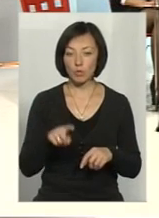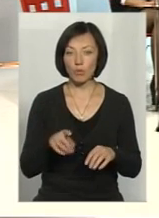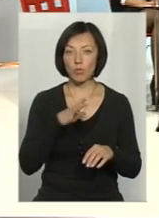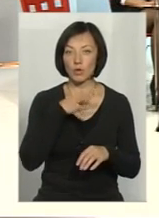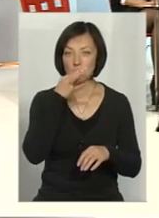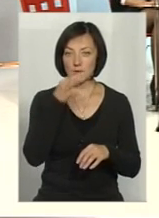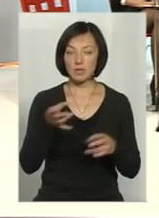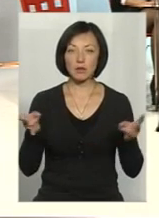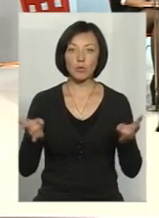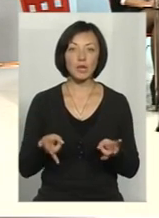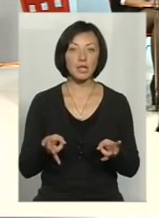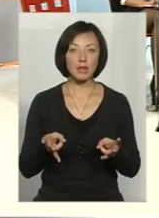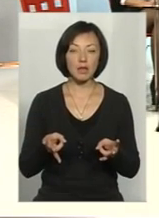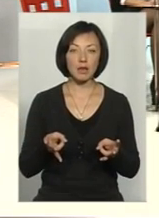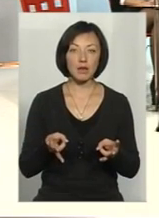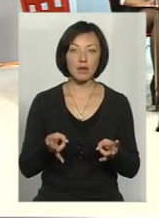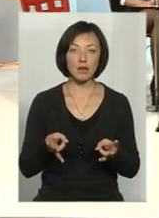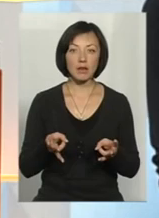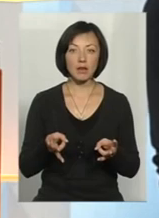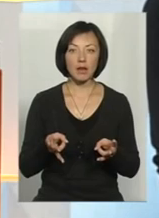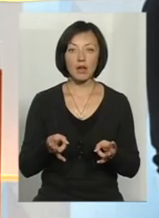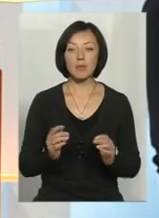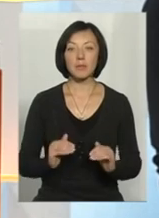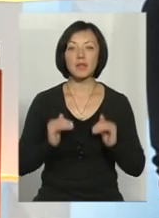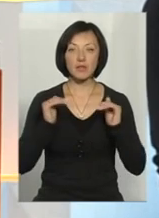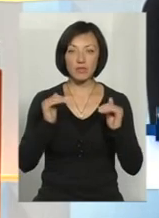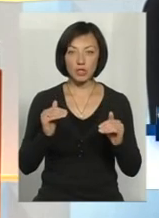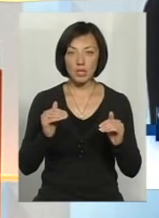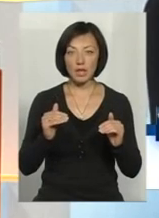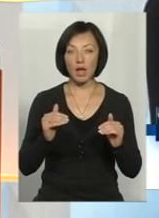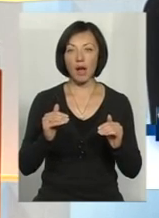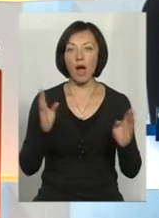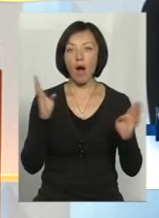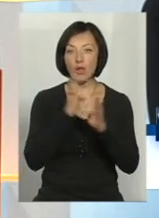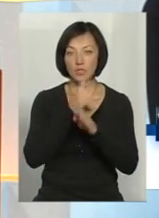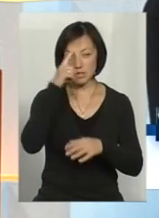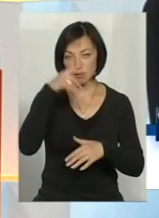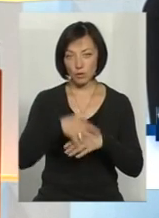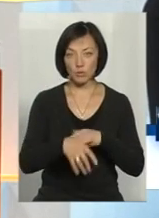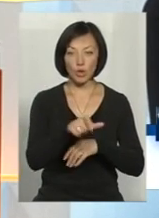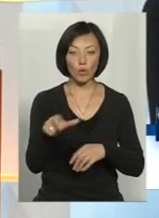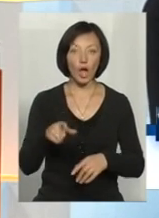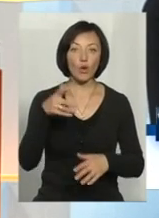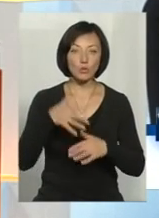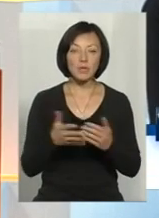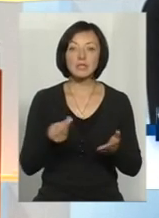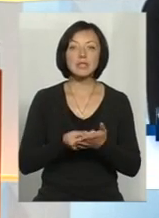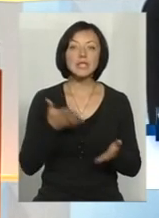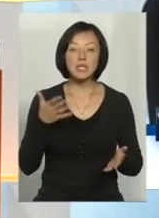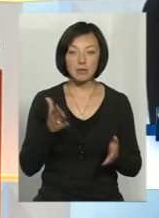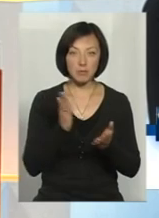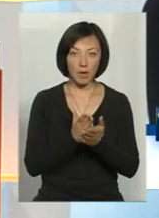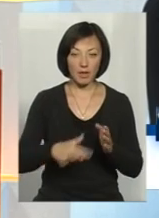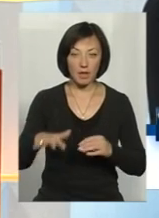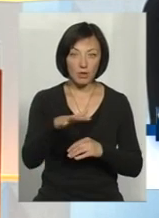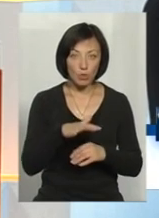вже було сказано, необхідне підвищення екологічної свідомості населення, щоб вони розуміли, які цінні об'єкти знаходяться на їхній території, і що їх потрібно берегти.